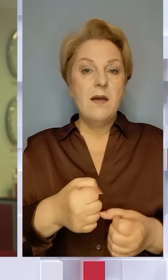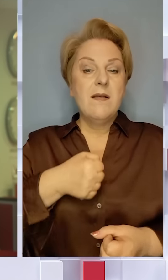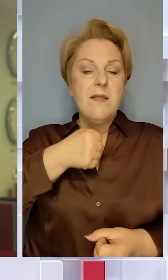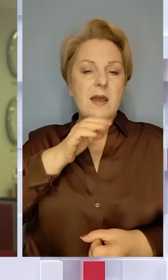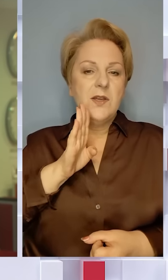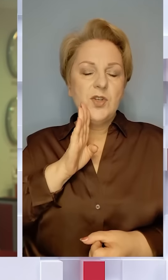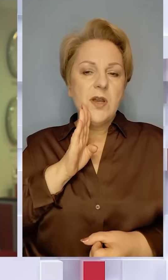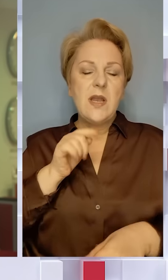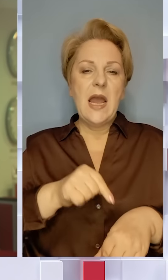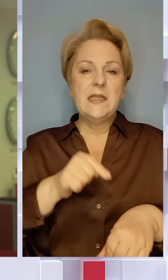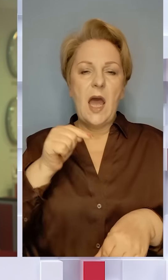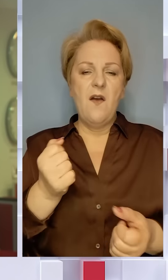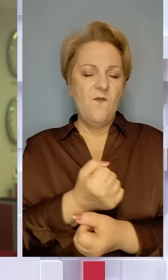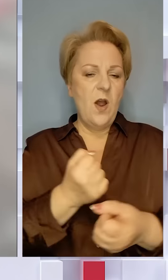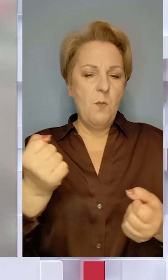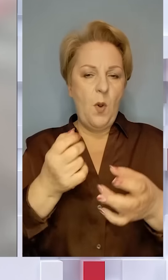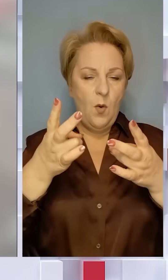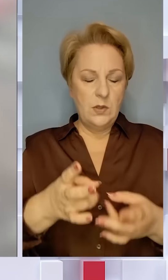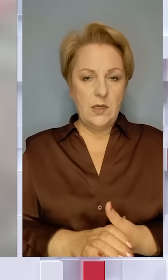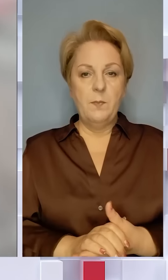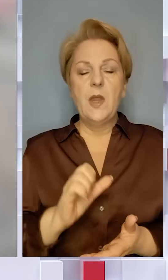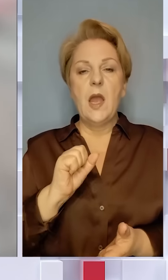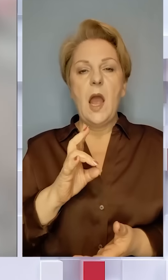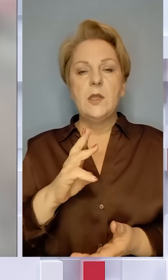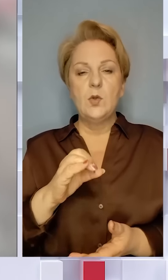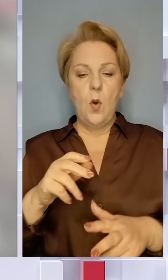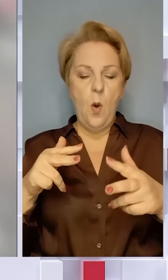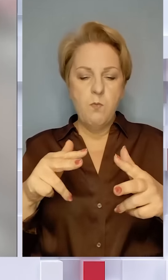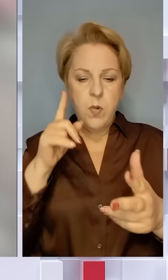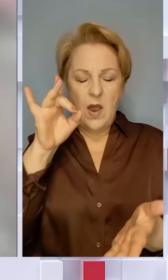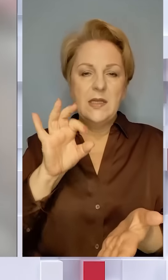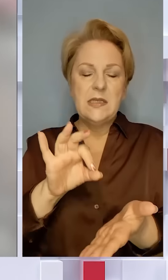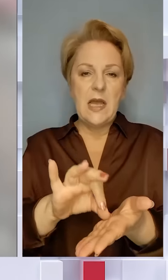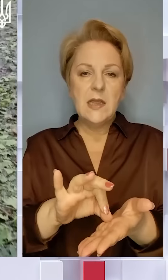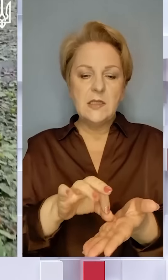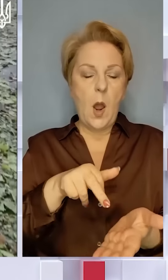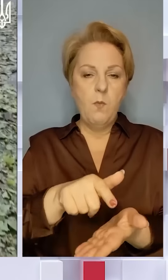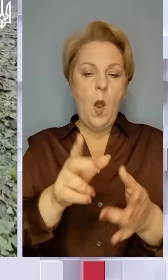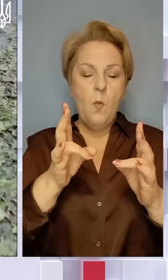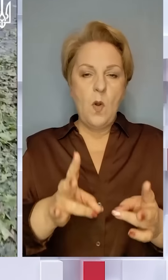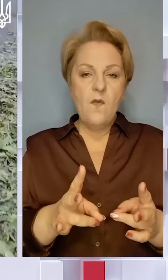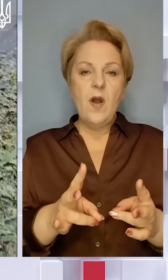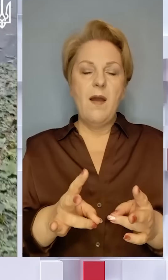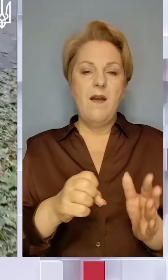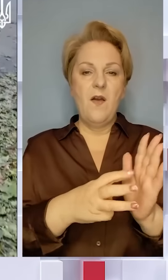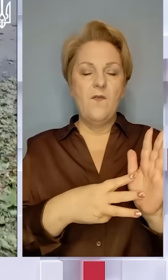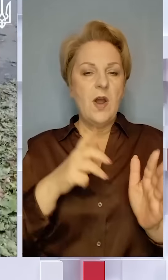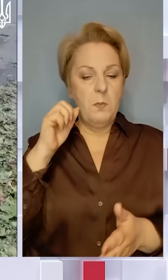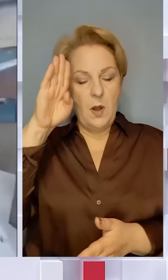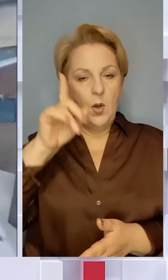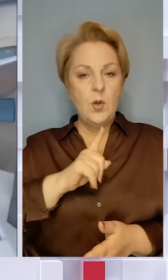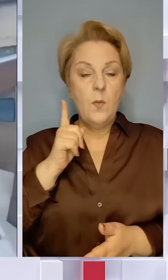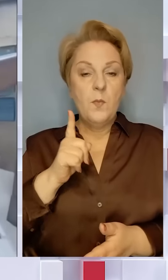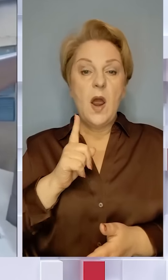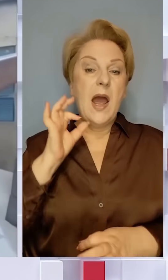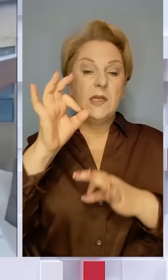зазнала вибухової та черепно-мозкової травми. У Антонівці БПЛА цілився у перехожих, постраждав 18-річний юнак, а за добу